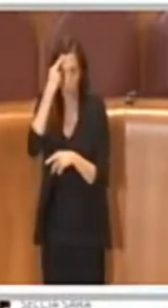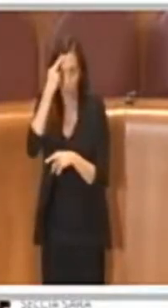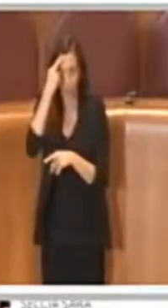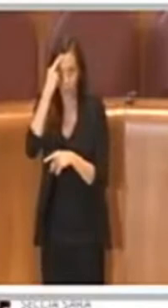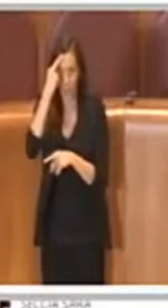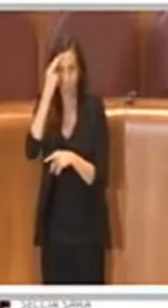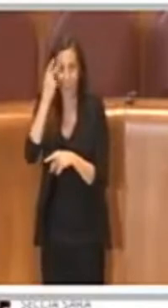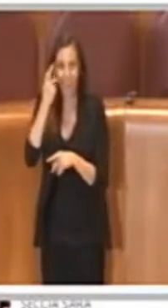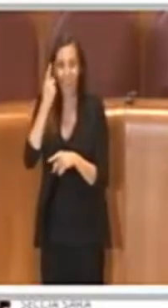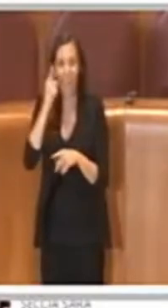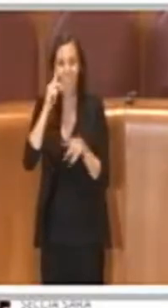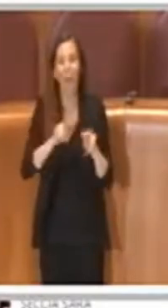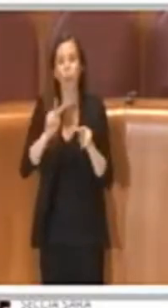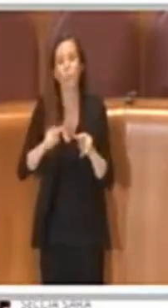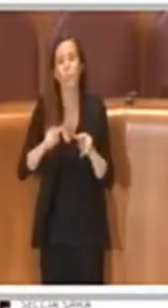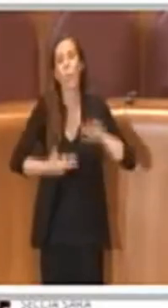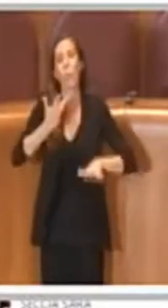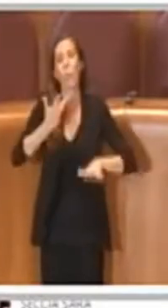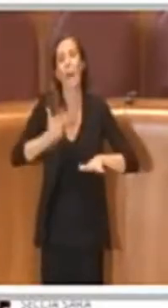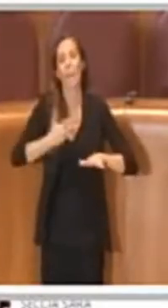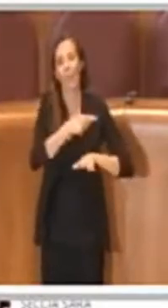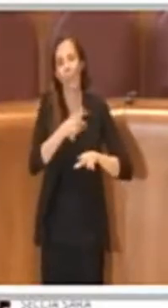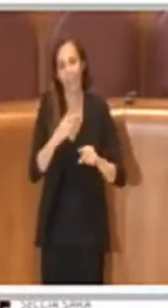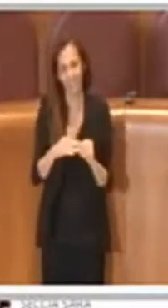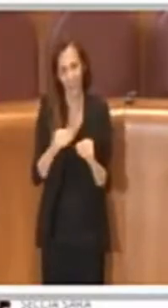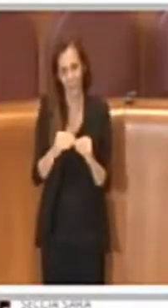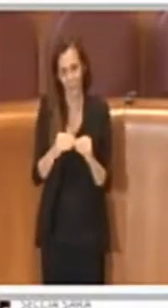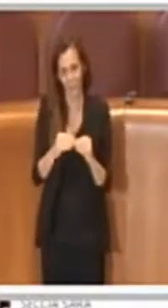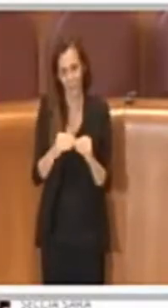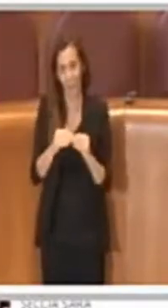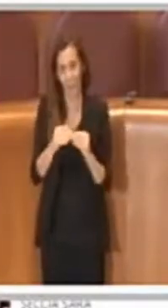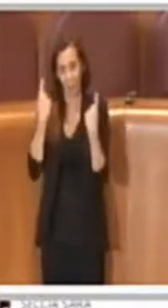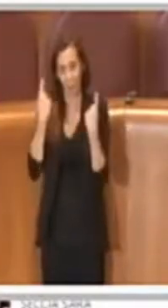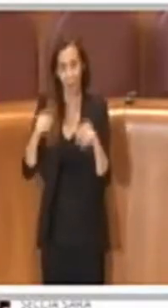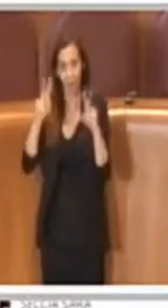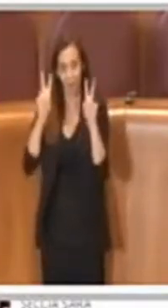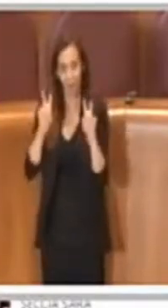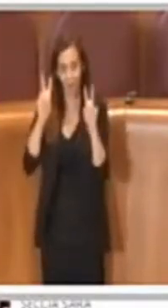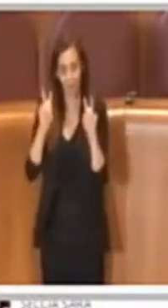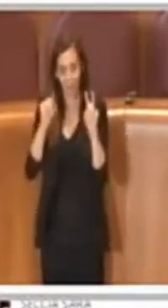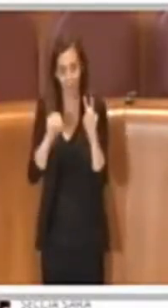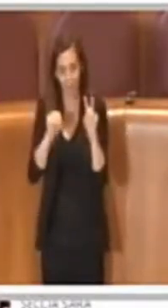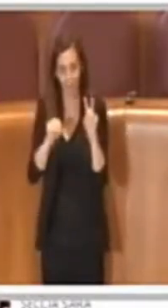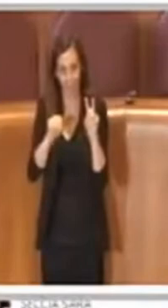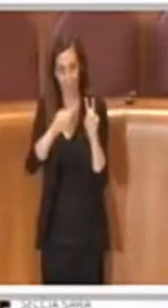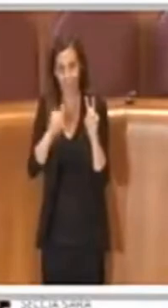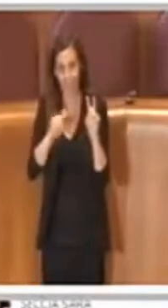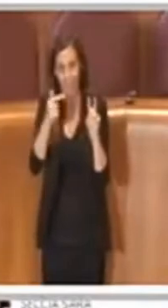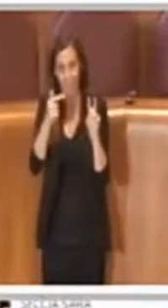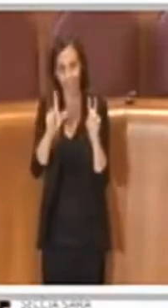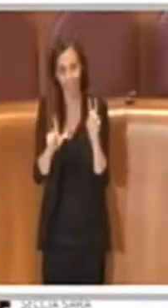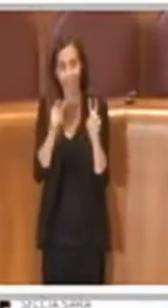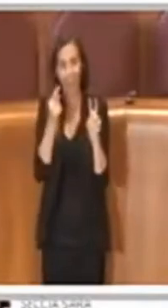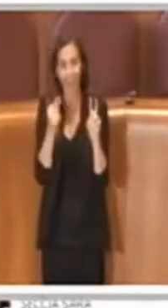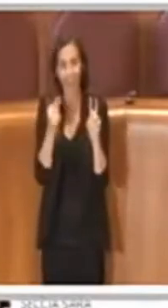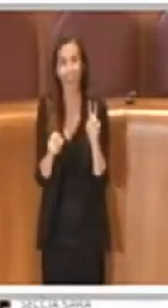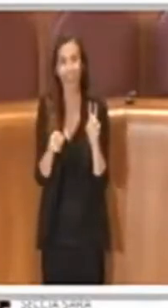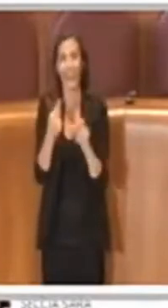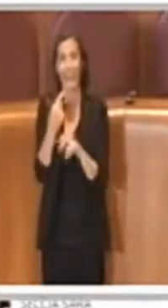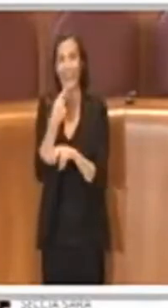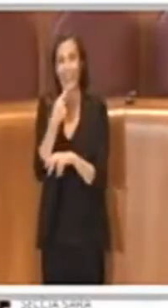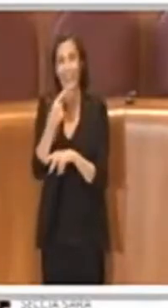che fa la maggioranza rispetto a questo tema è che, lo ha detto tante volte anche il